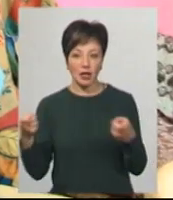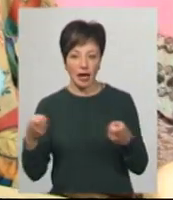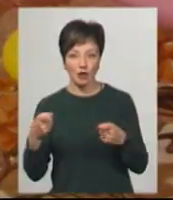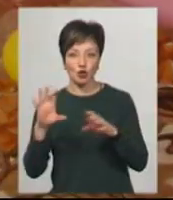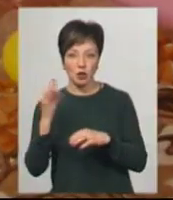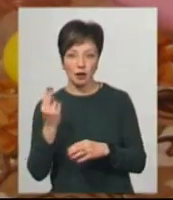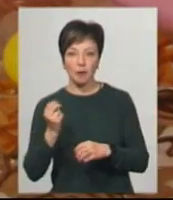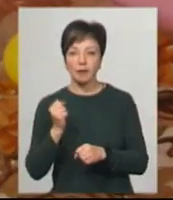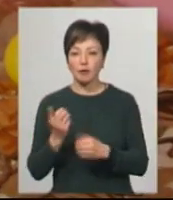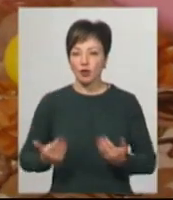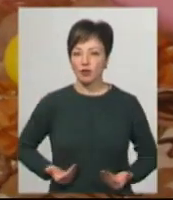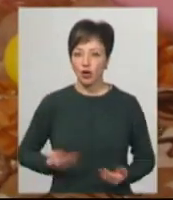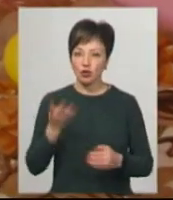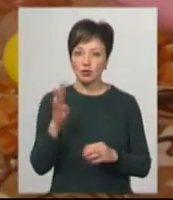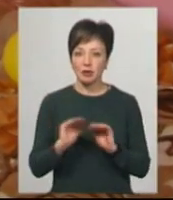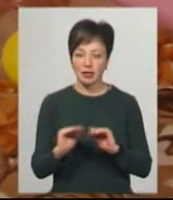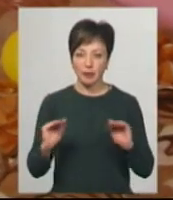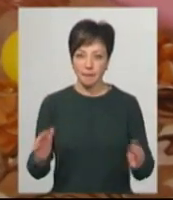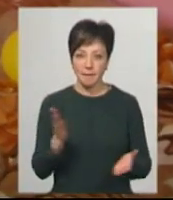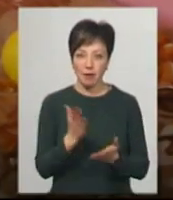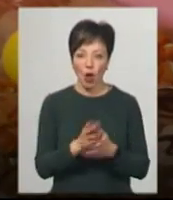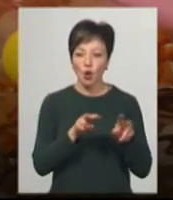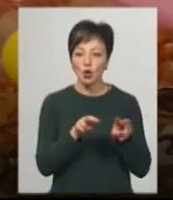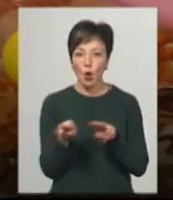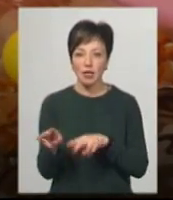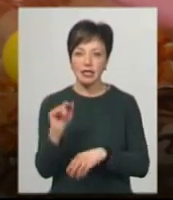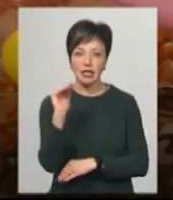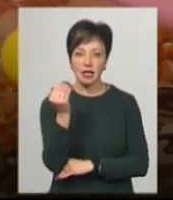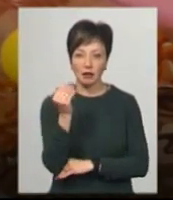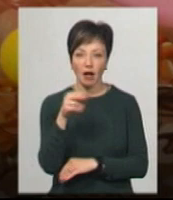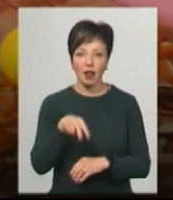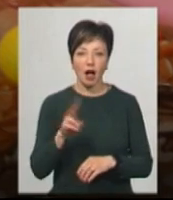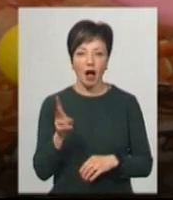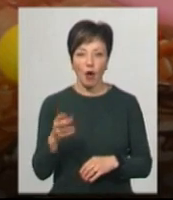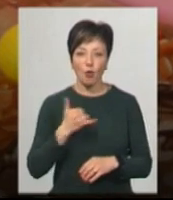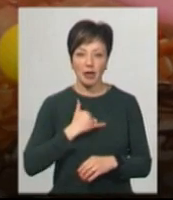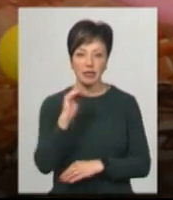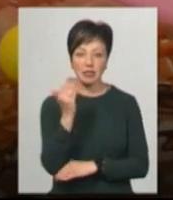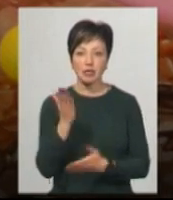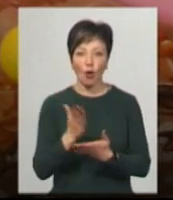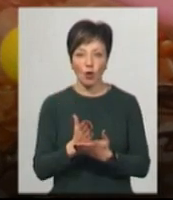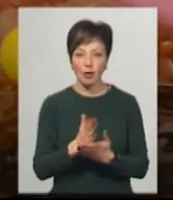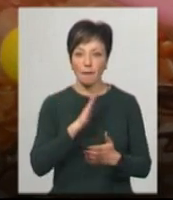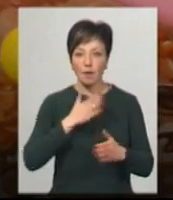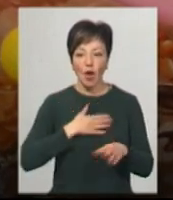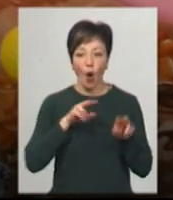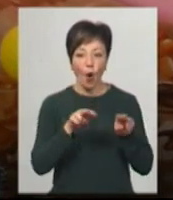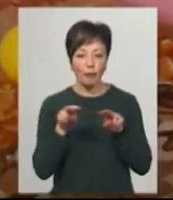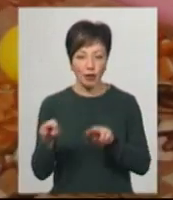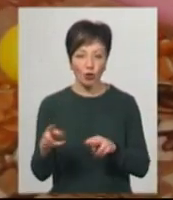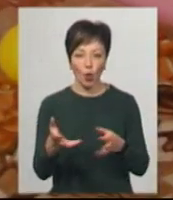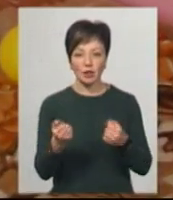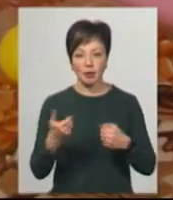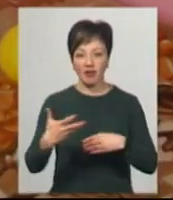чотирма дітьми. Я перебуваю по догляду за дитиною по ЛКК, тому що в мене дитина знаходиться під моєю опікою. Я